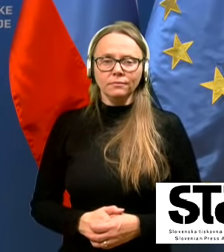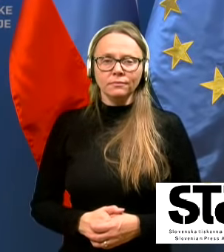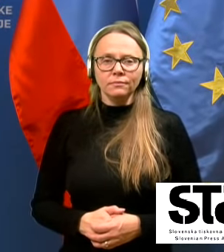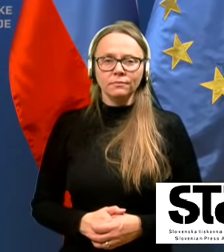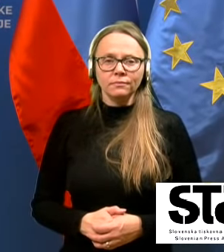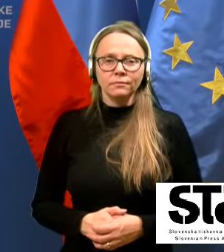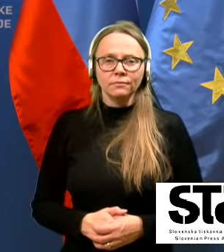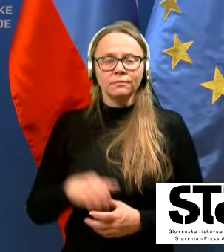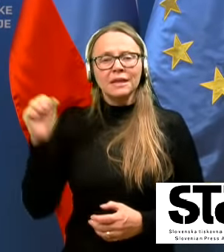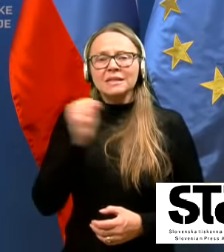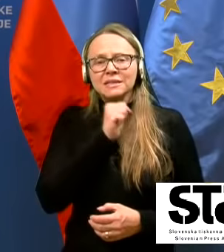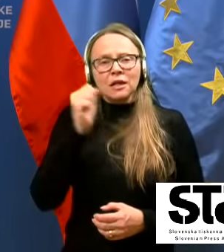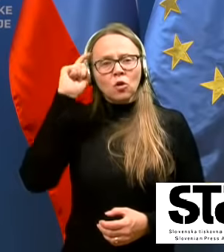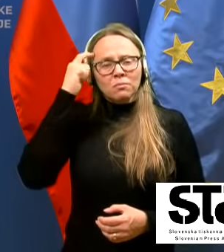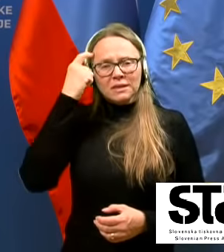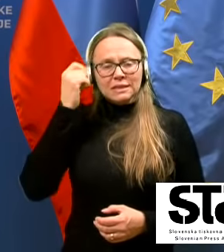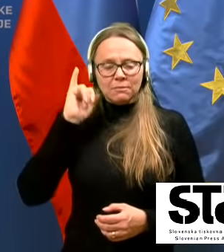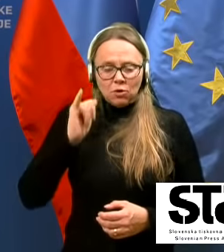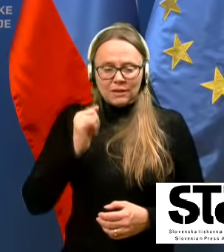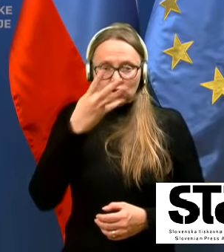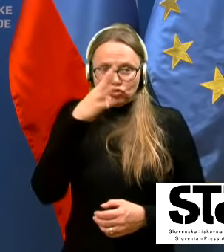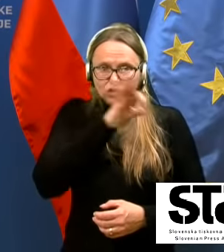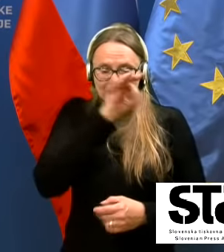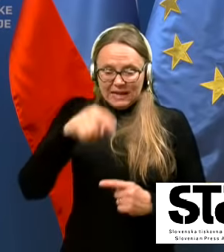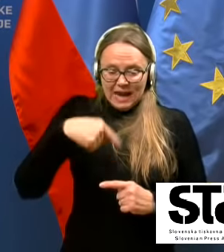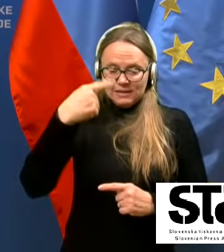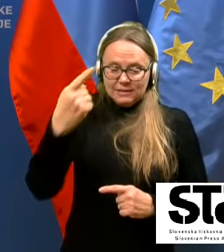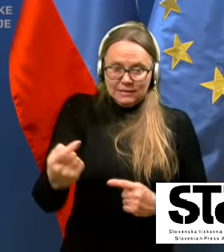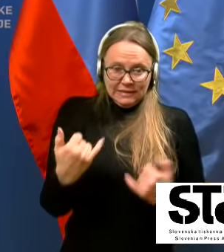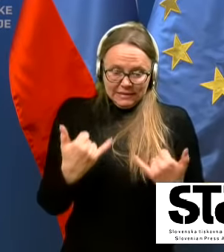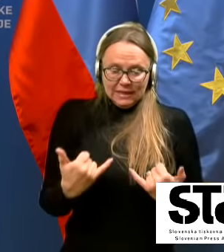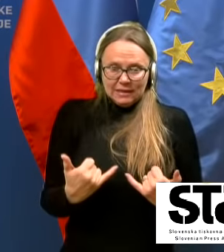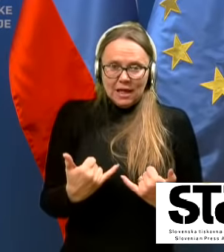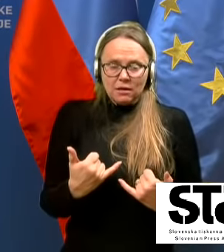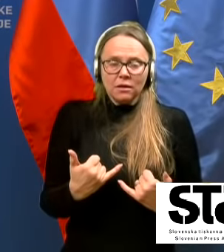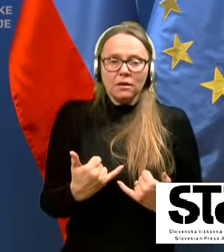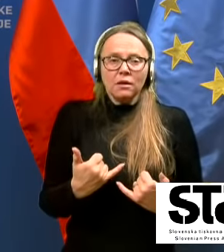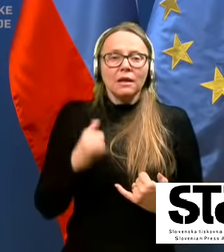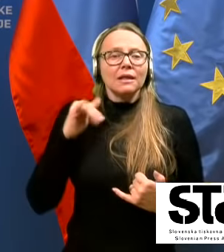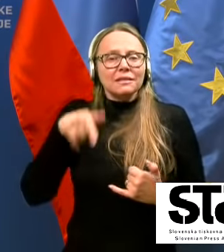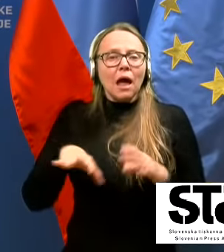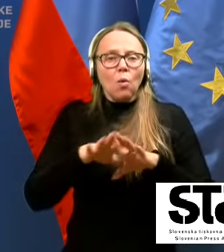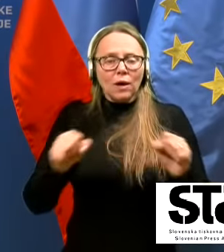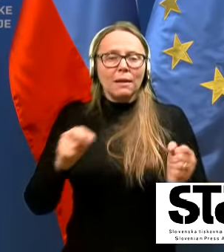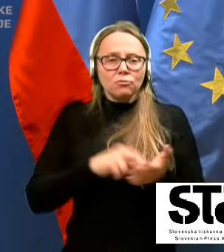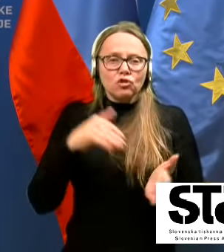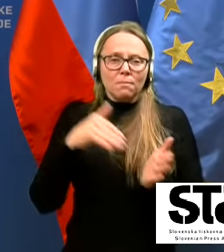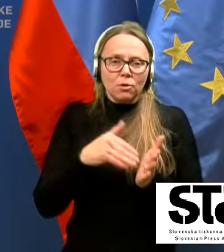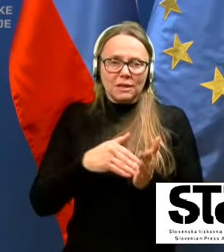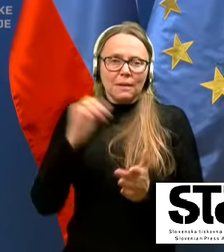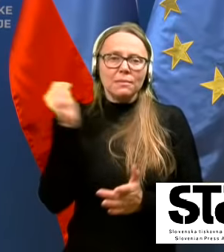naslednjih 14 dni ta okrep je še potreben in bo zato tudi veljav.